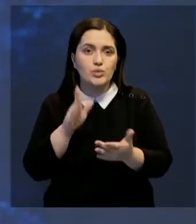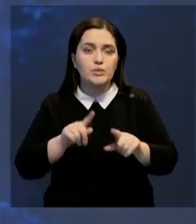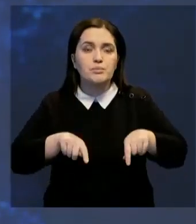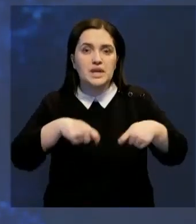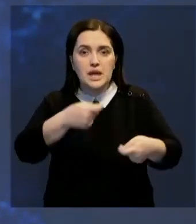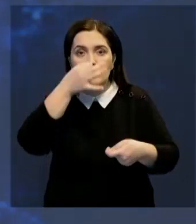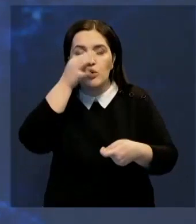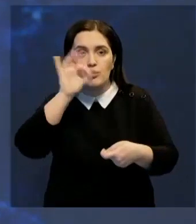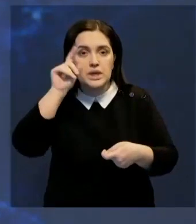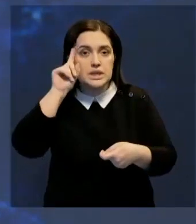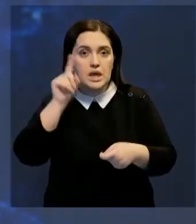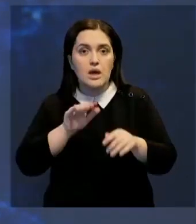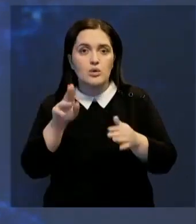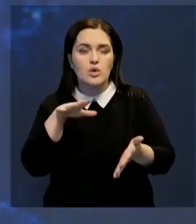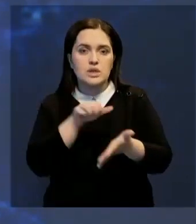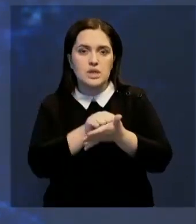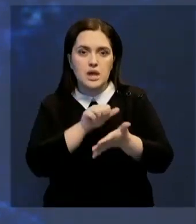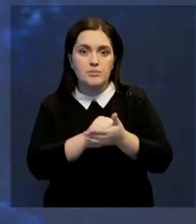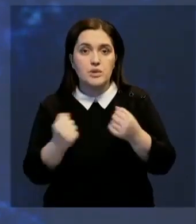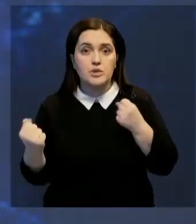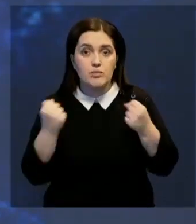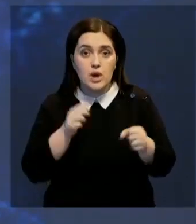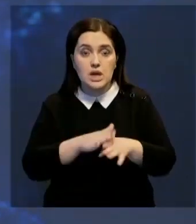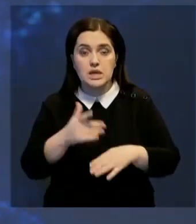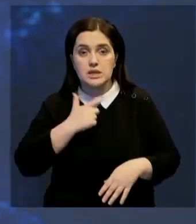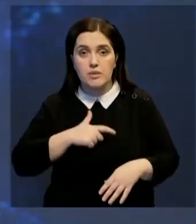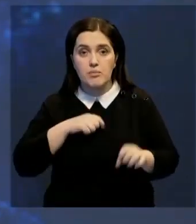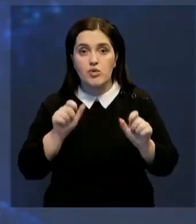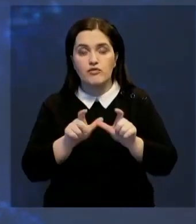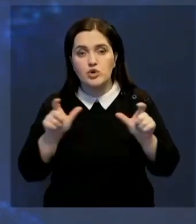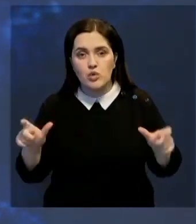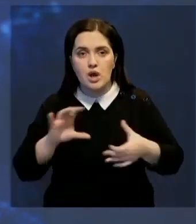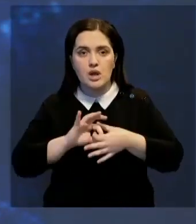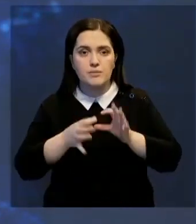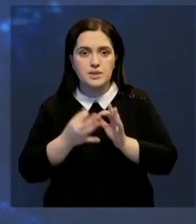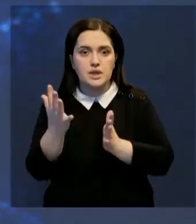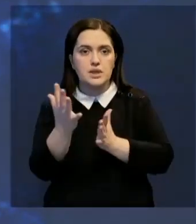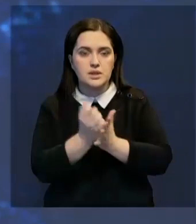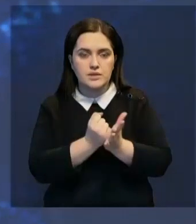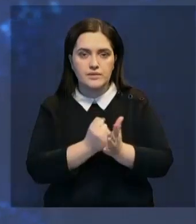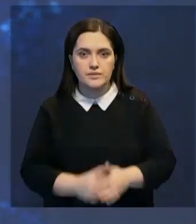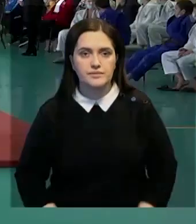знаний ребятам, решившим заниматься спортом. Кстати, реализовать себя они могут и в школе Олимпийского резерва.